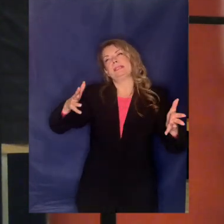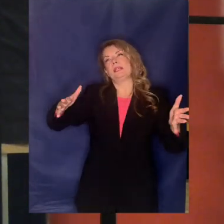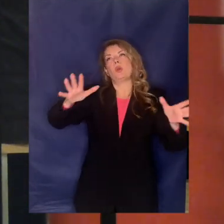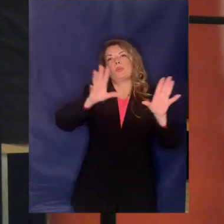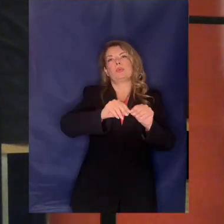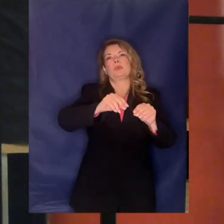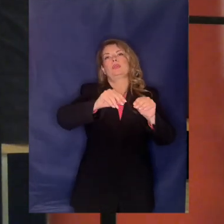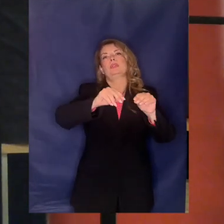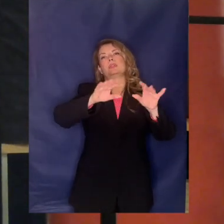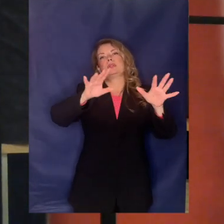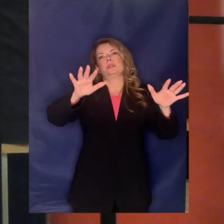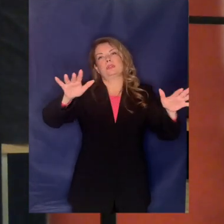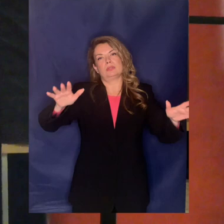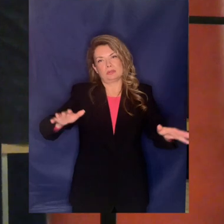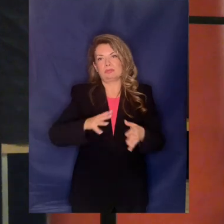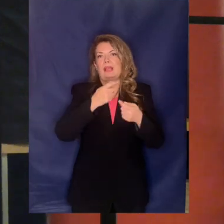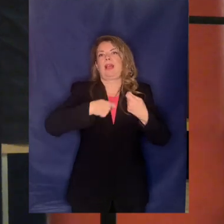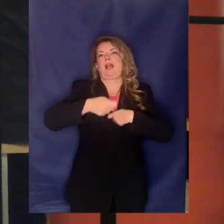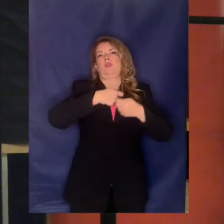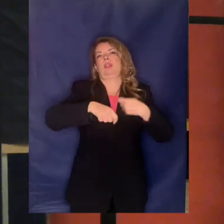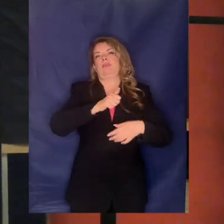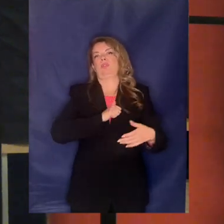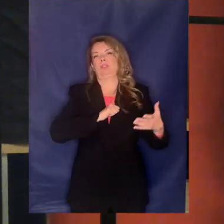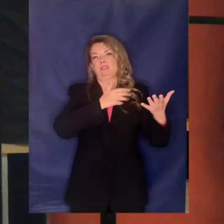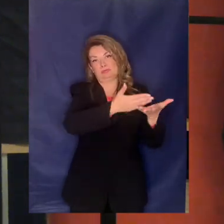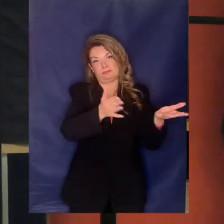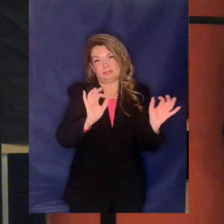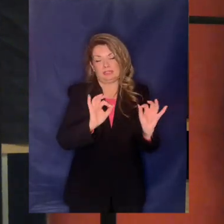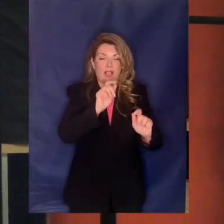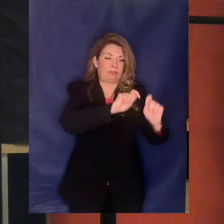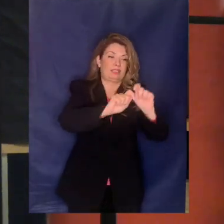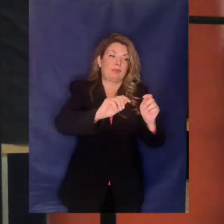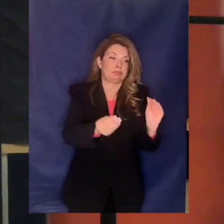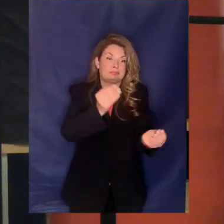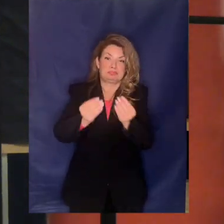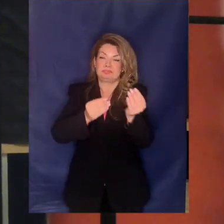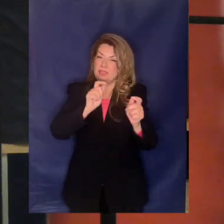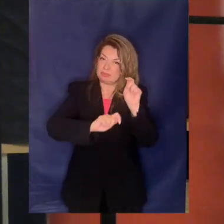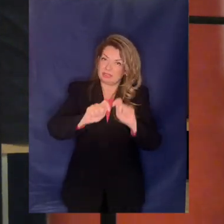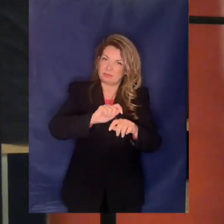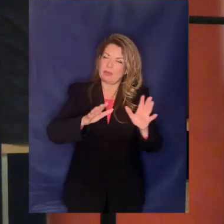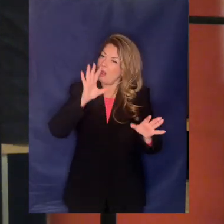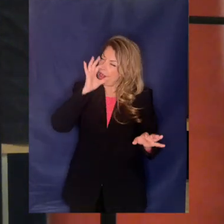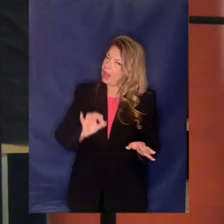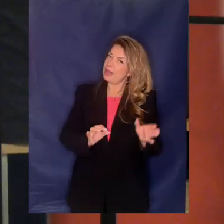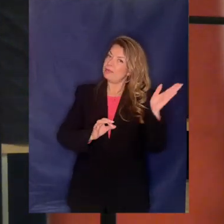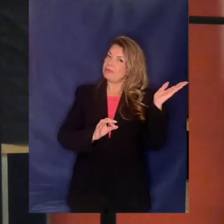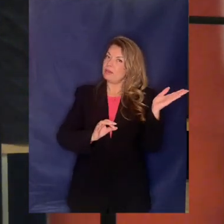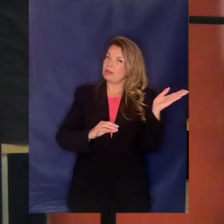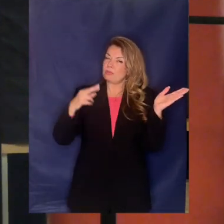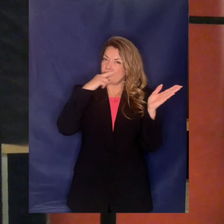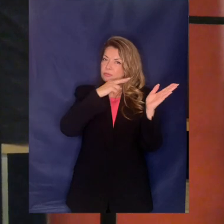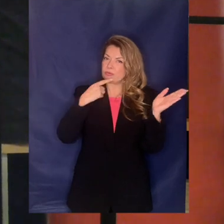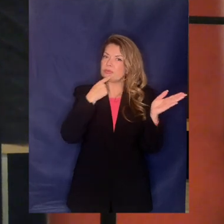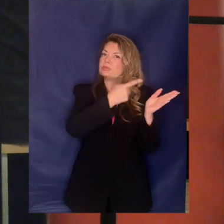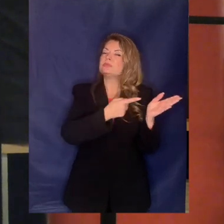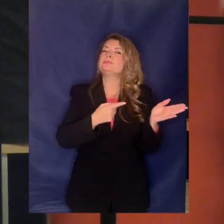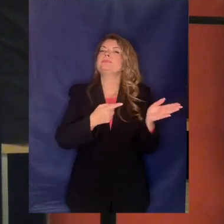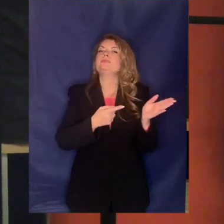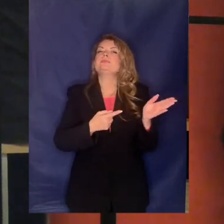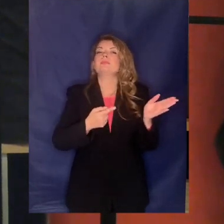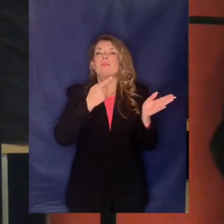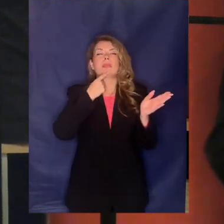και στην περίφημη αγορά αν έλεγε αλήθεια ο κ. Μητσοτάκης δεν θα είχε γράψει στα απαλαιότερα των